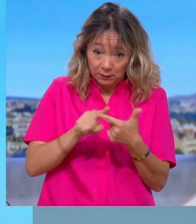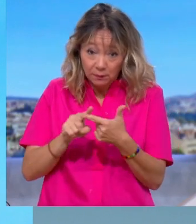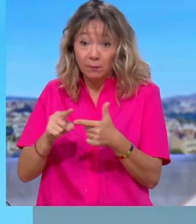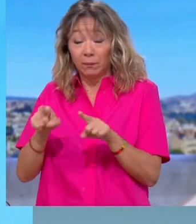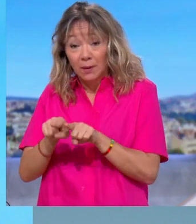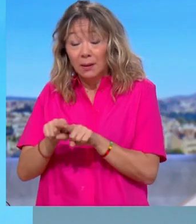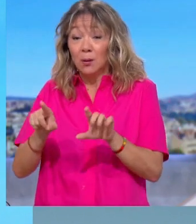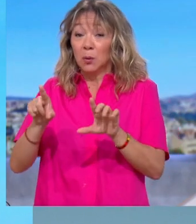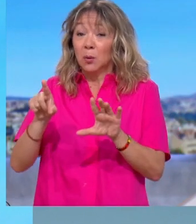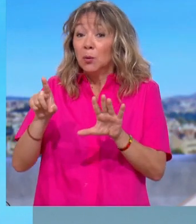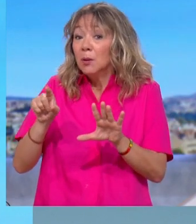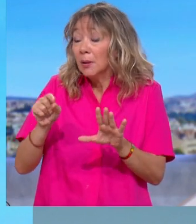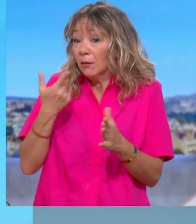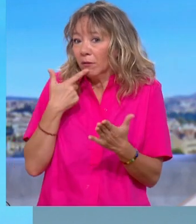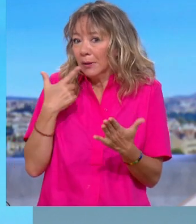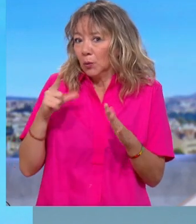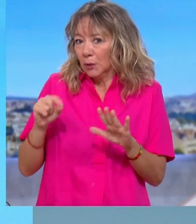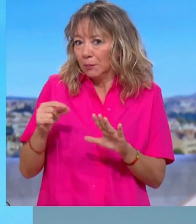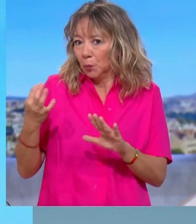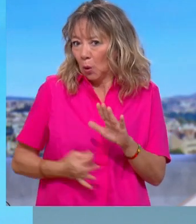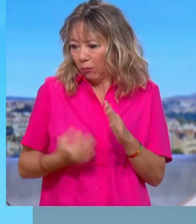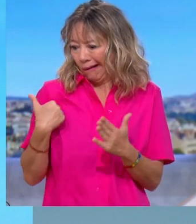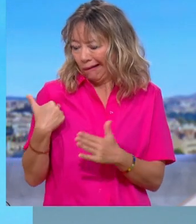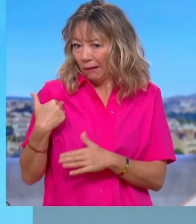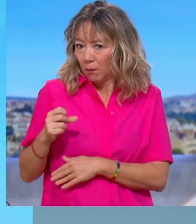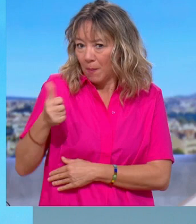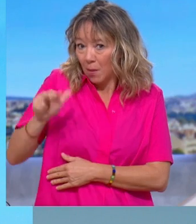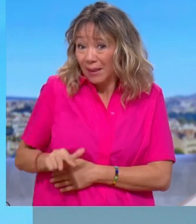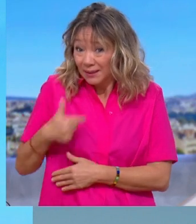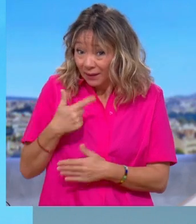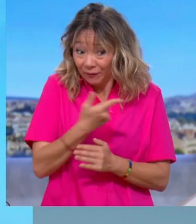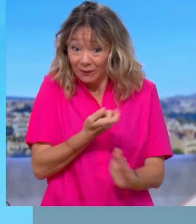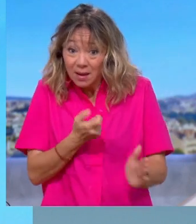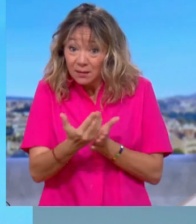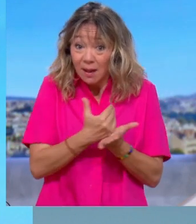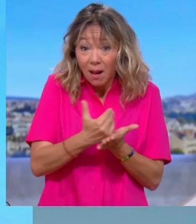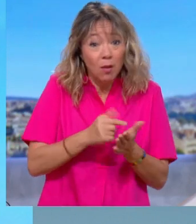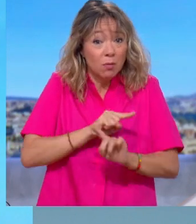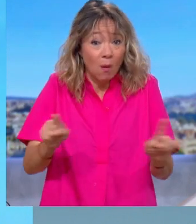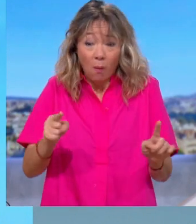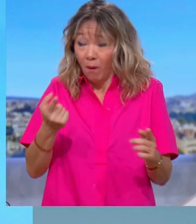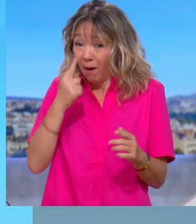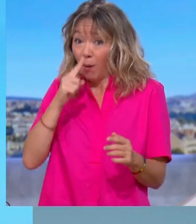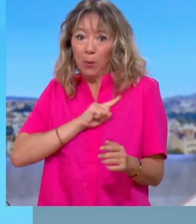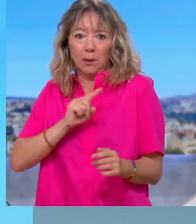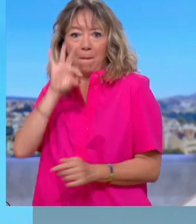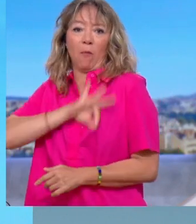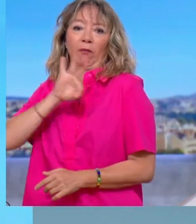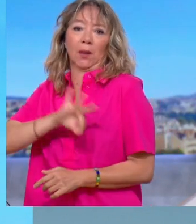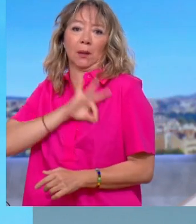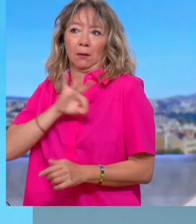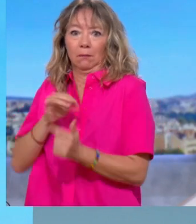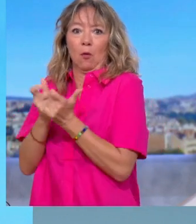premier semestre 2023, sont liés non pas aux salaires, mais sont liés aux surprofits qui sont réalisés par les entreprises.